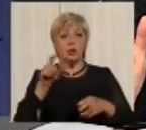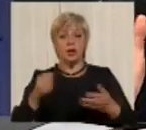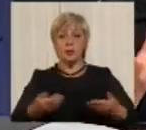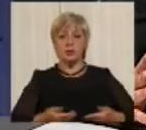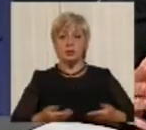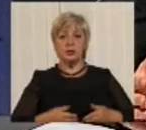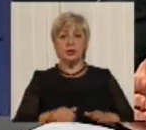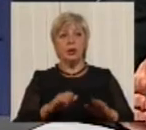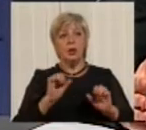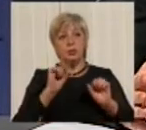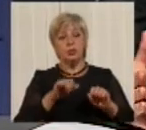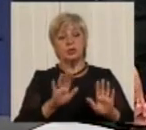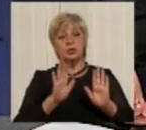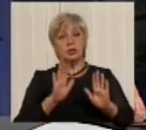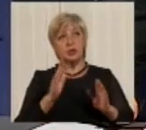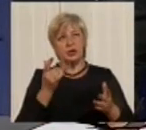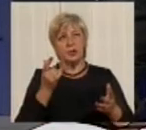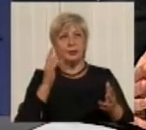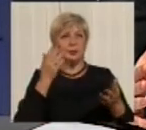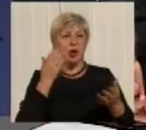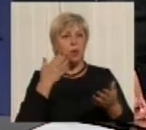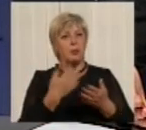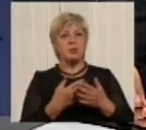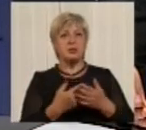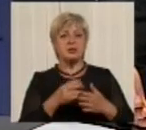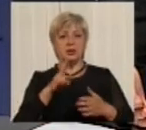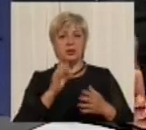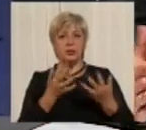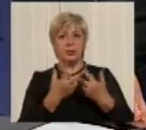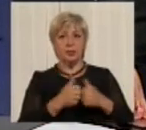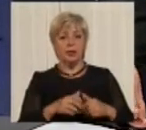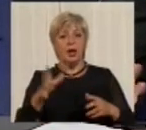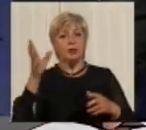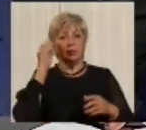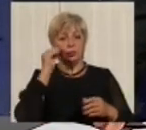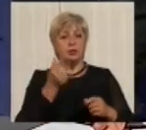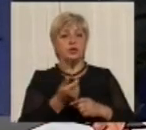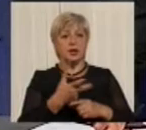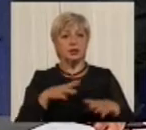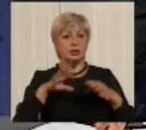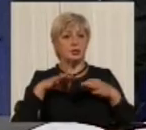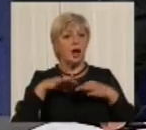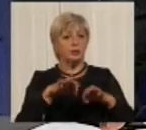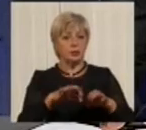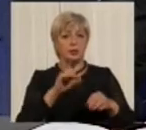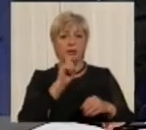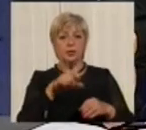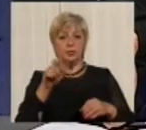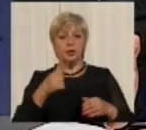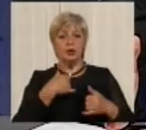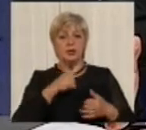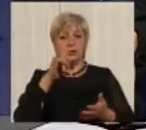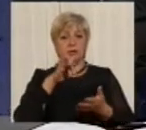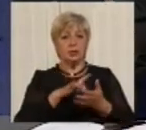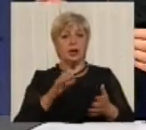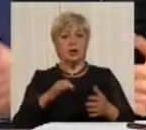лише умовно порахувати. І враховуючи велику кількість автомобілів, людей, і що в центральна область, і через неї проходять